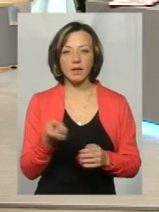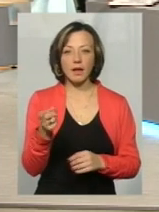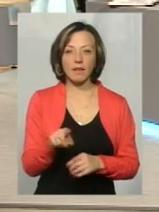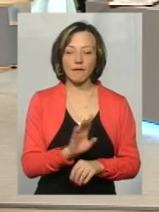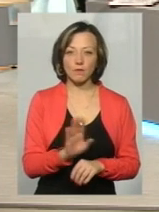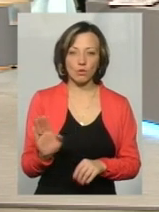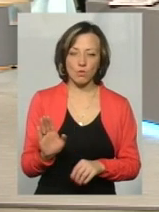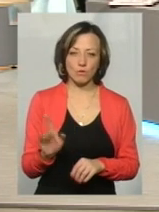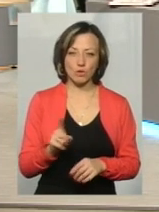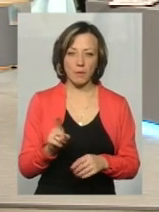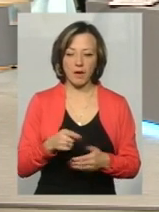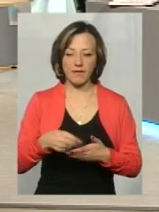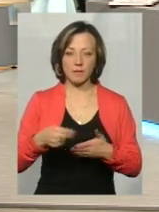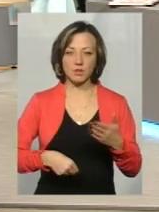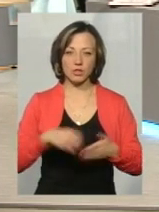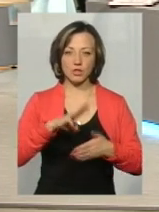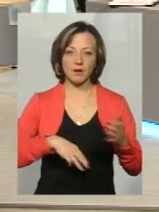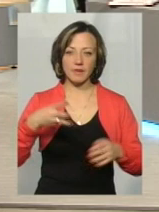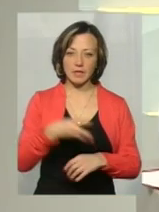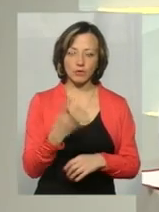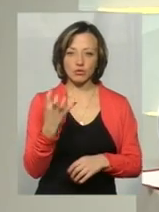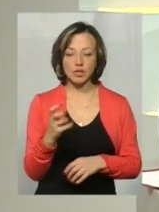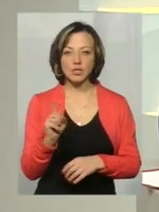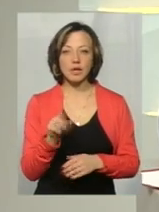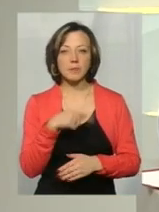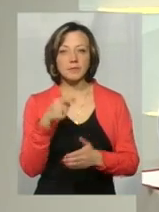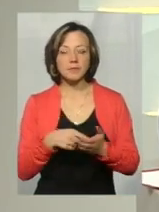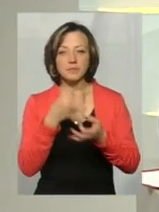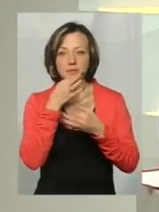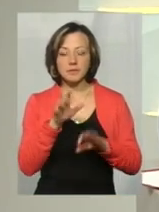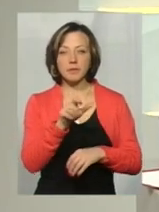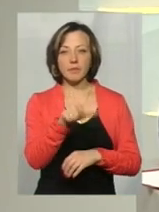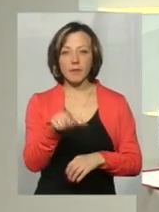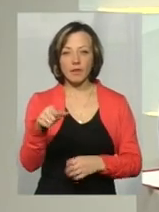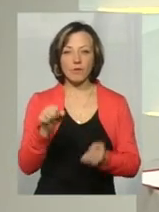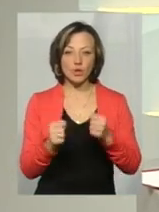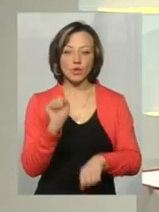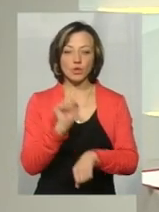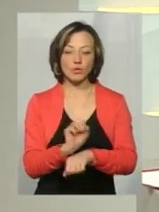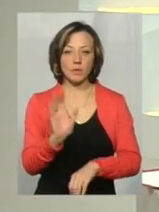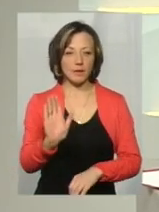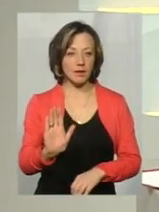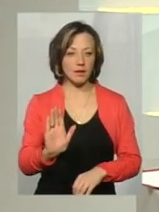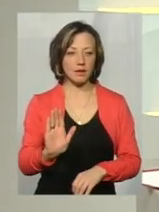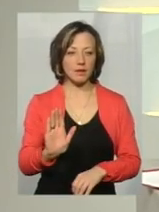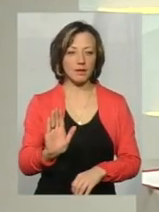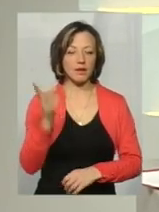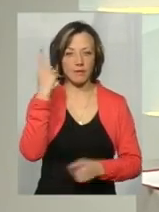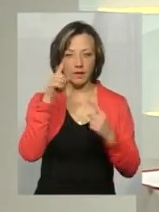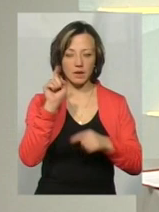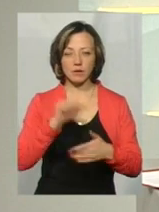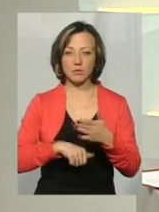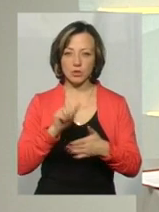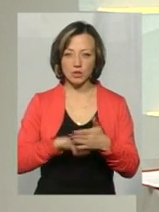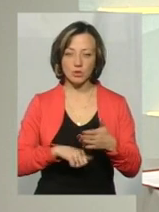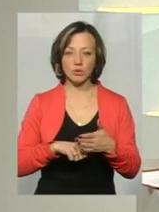виписати штраф на 3-400, а питання в тому, що будь-який водій буде розуміти, що його зупинили, там вигадали підстави, так